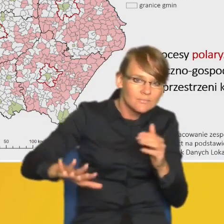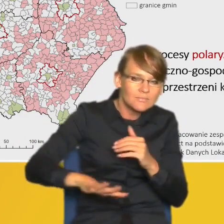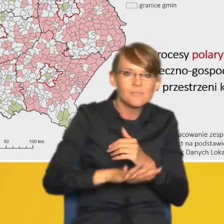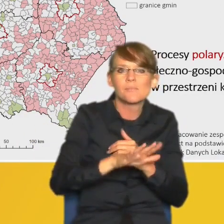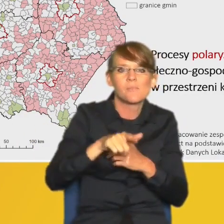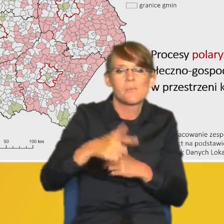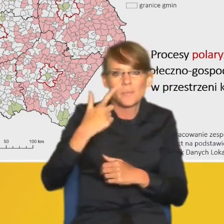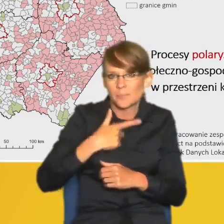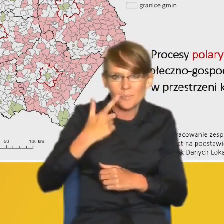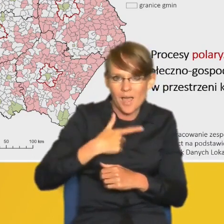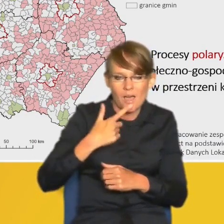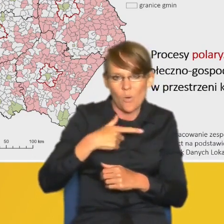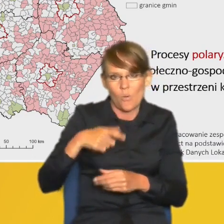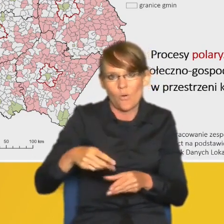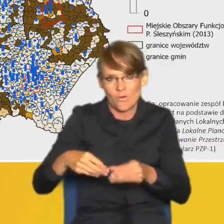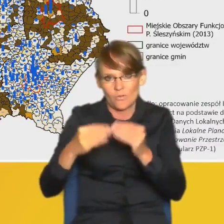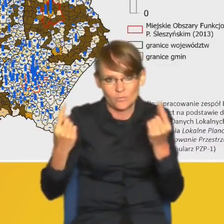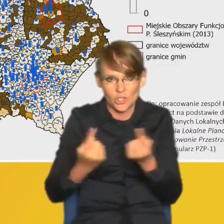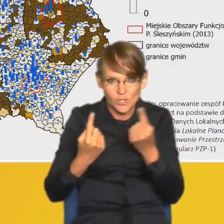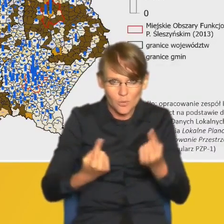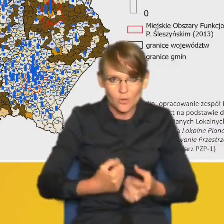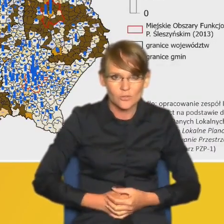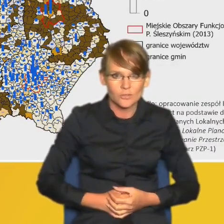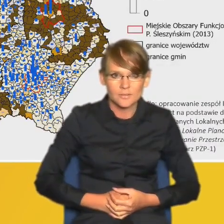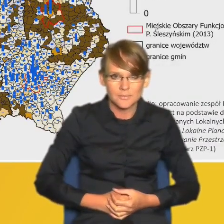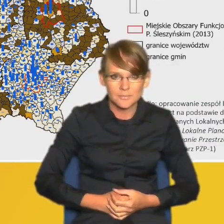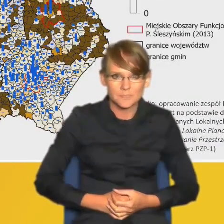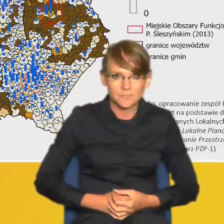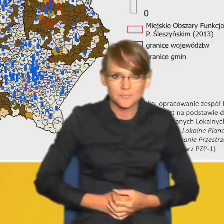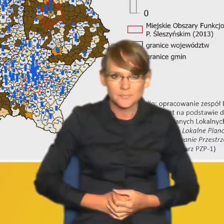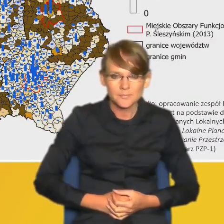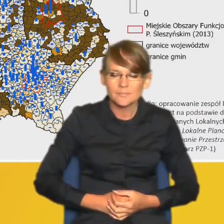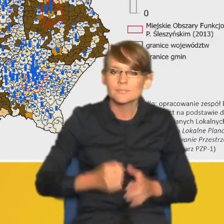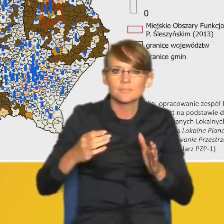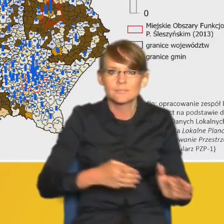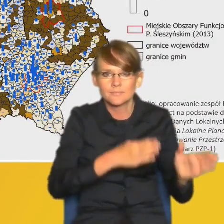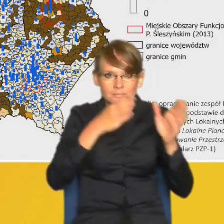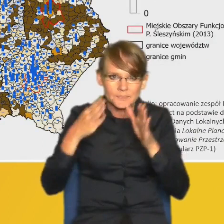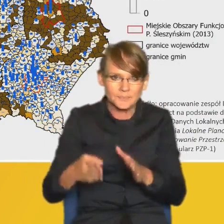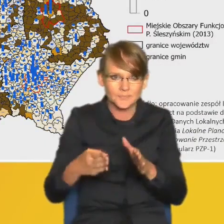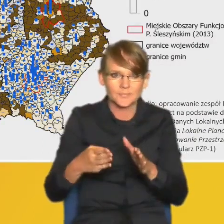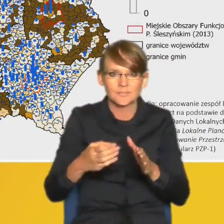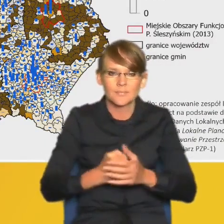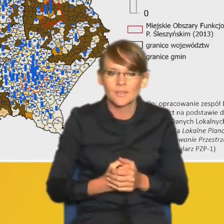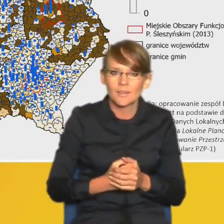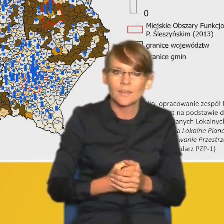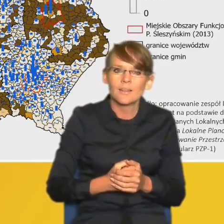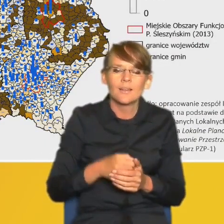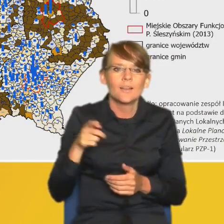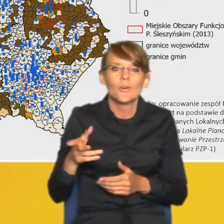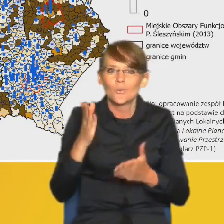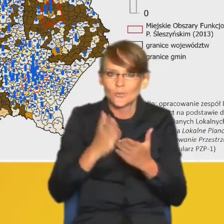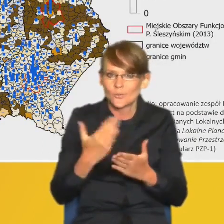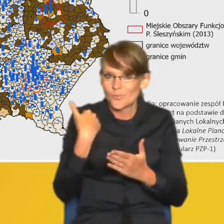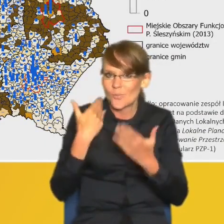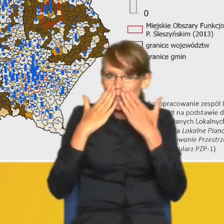poziomem i niską dynamiką przedsiębiorczości. Przechodząc do kolejnego wątku, kiedy zarysowaliśmy te